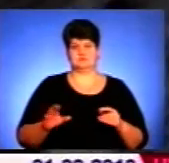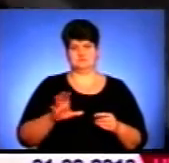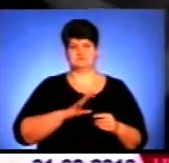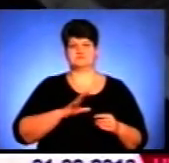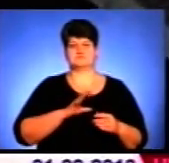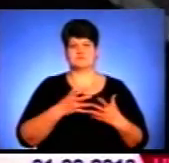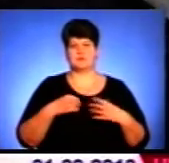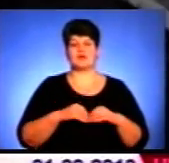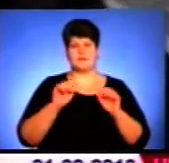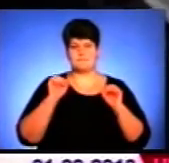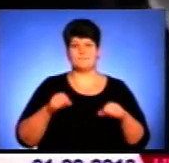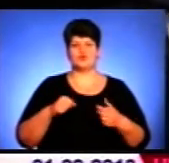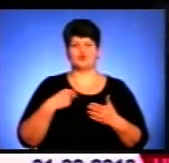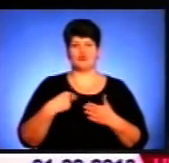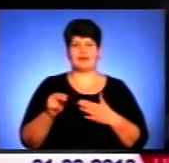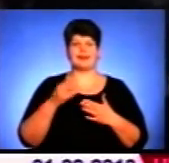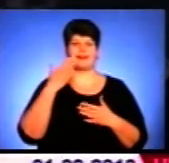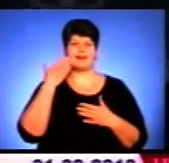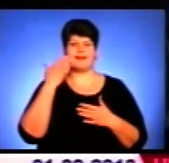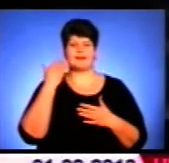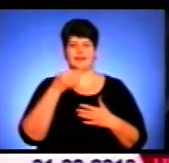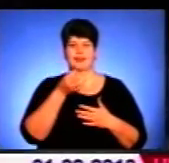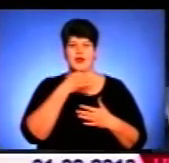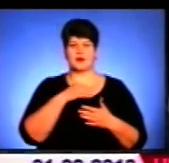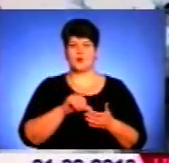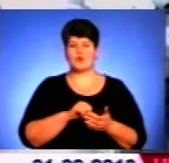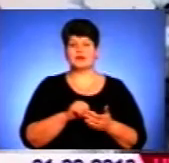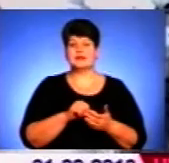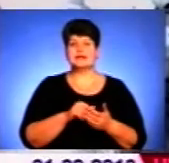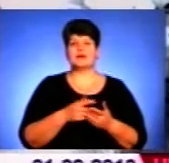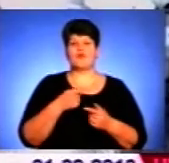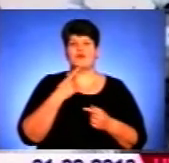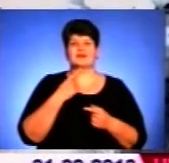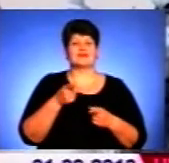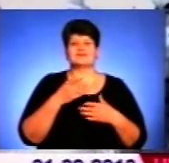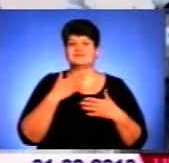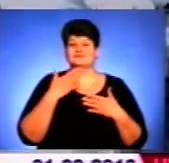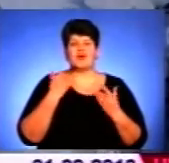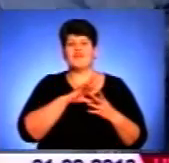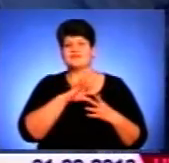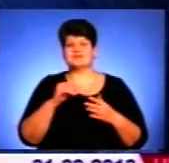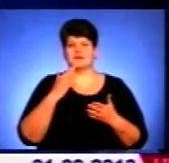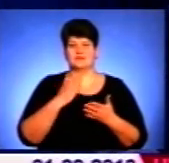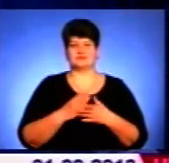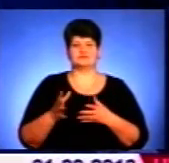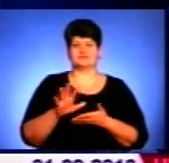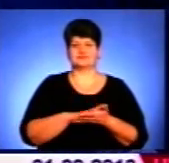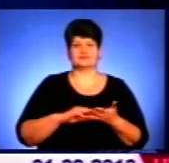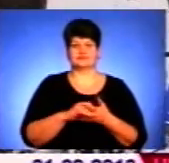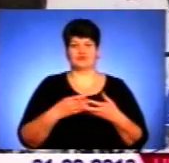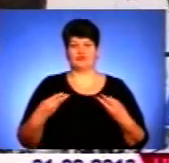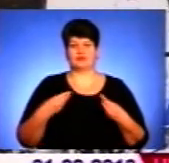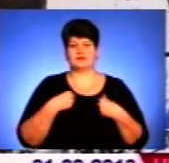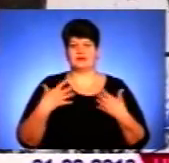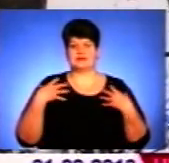можуть придбати так звані легкі наркотики. Наркологи наголошують, таких не існує. Всі вони мають згубний вплив на здоров'я людини.